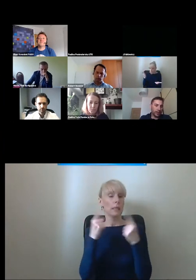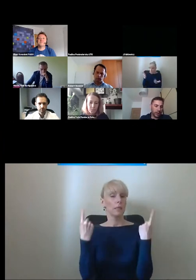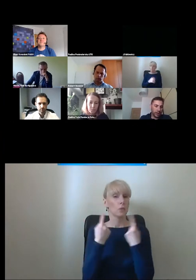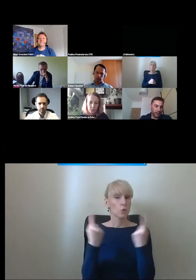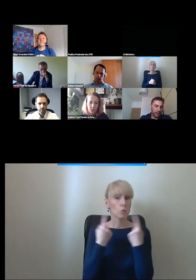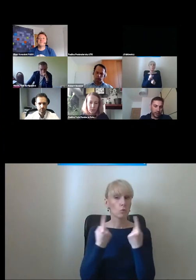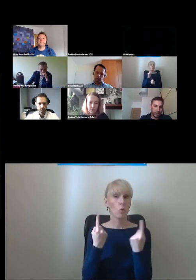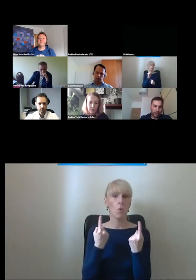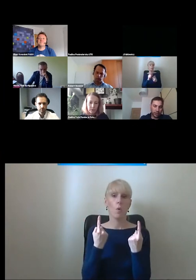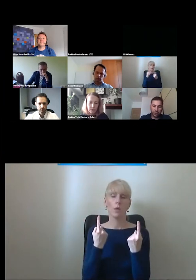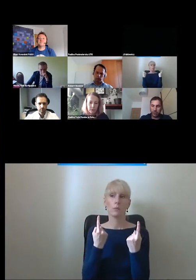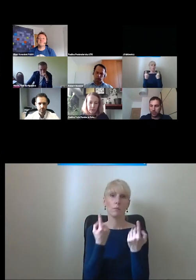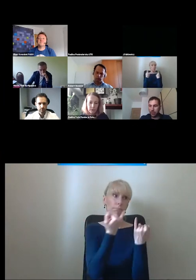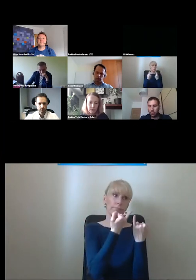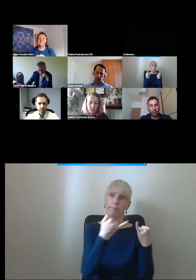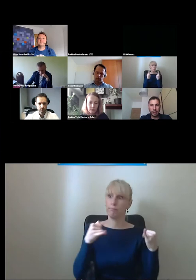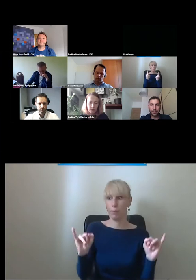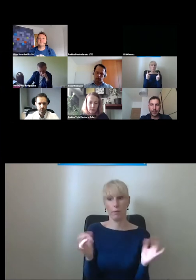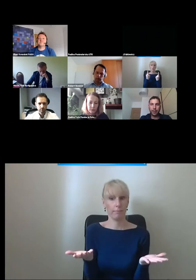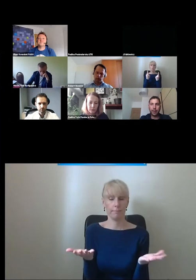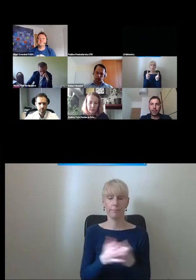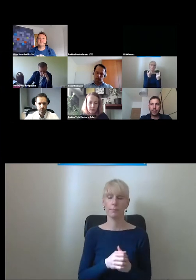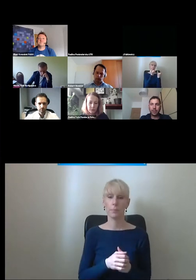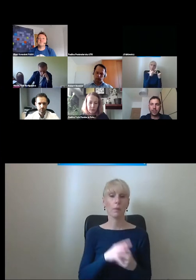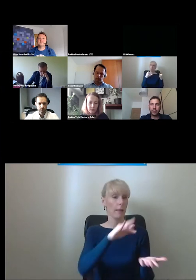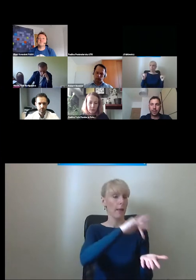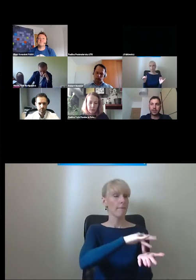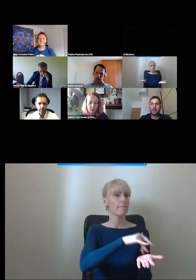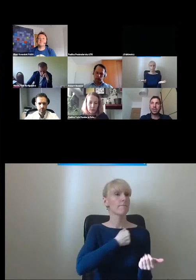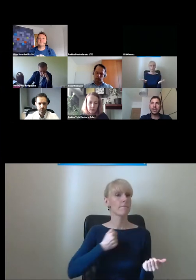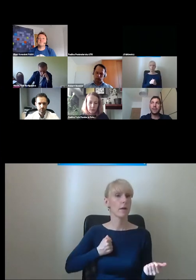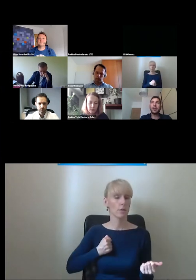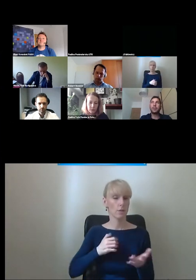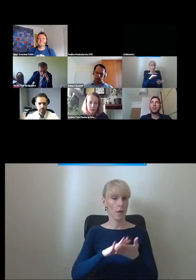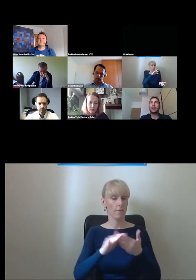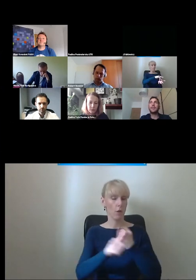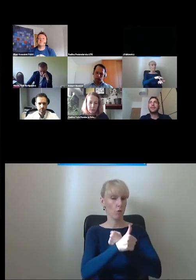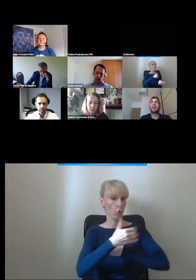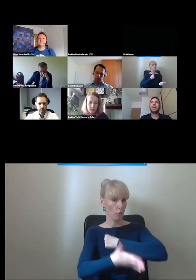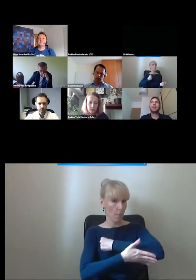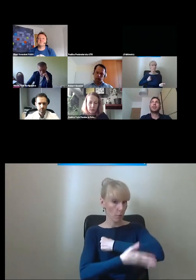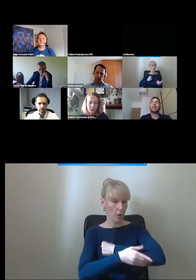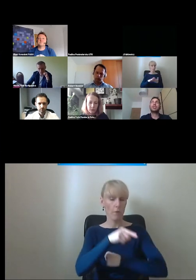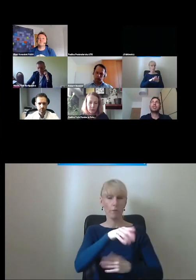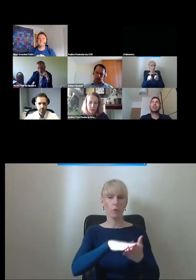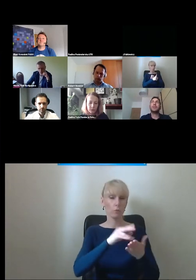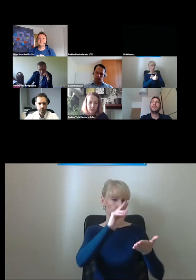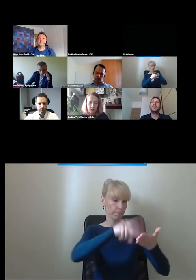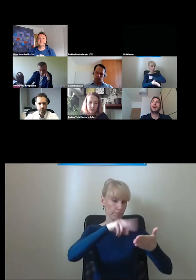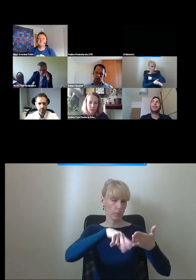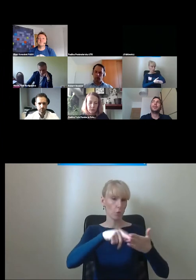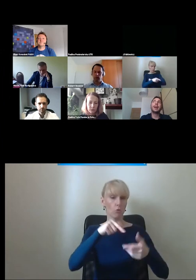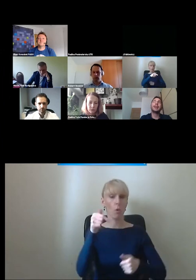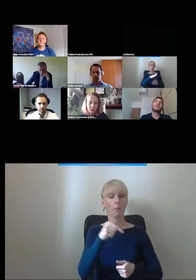Sytuacja jest dosyć różnorodna. Mamy właściwie teraz w Warszawie jako podstawowy dokument, który też mówi